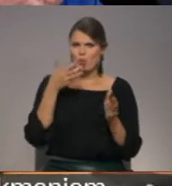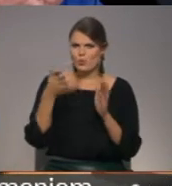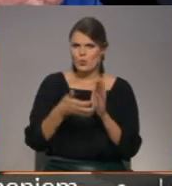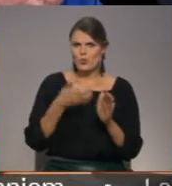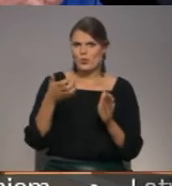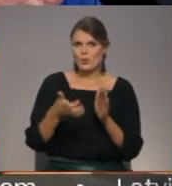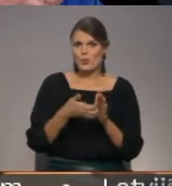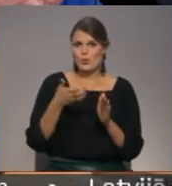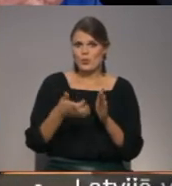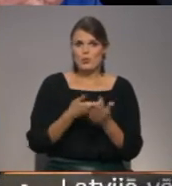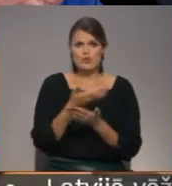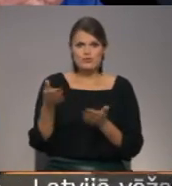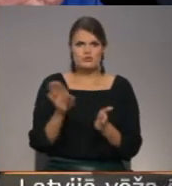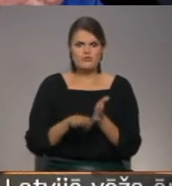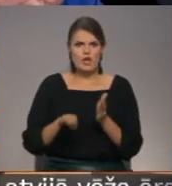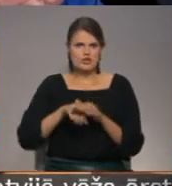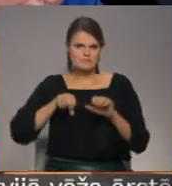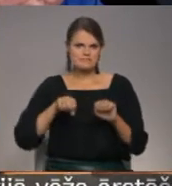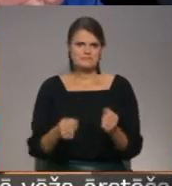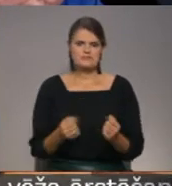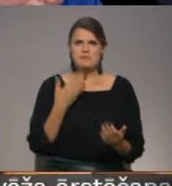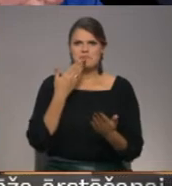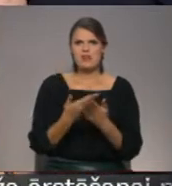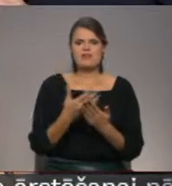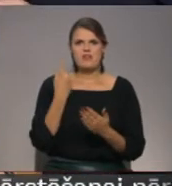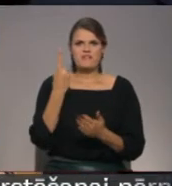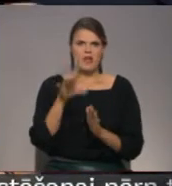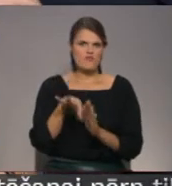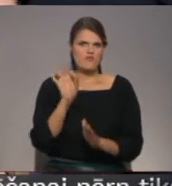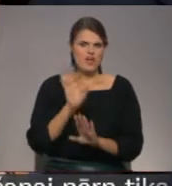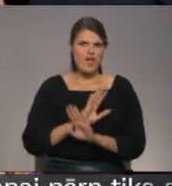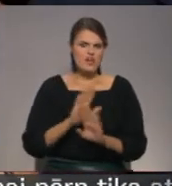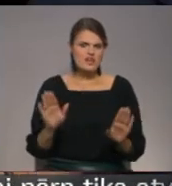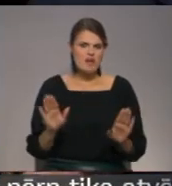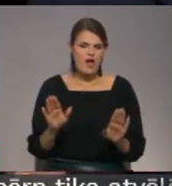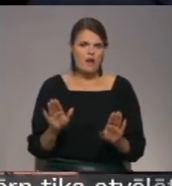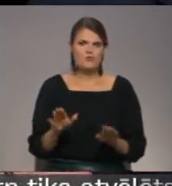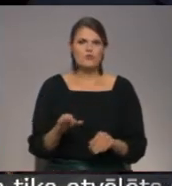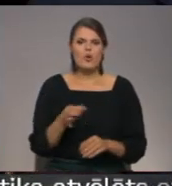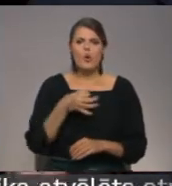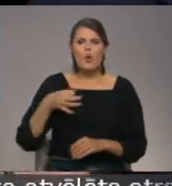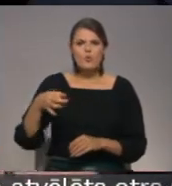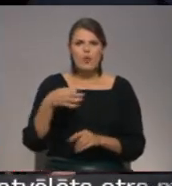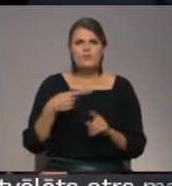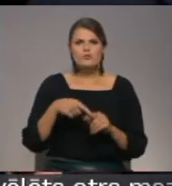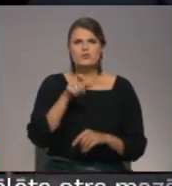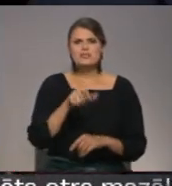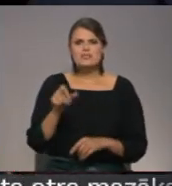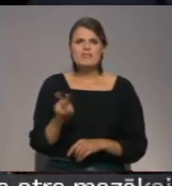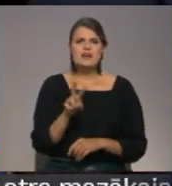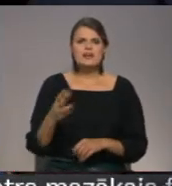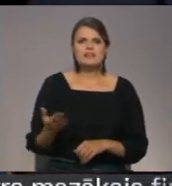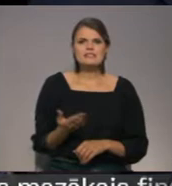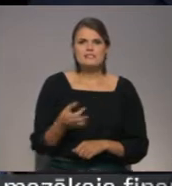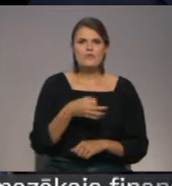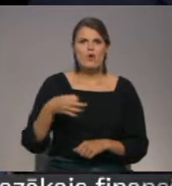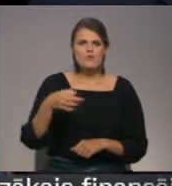rezultātā jau sienkārši ietiepīgas ir piedāvājis savu kartu. Novadi un novados dzīvojoši cilvēki nav